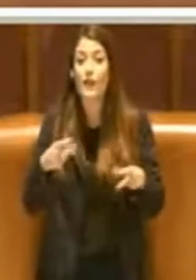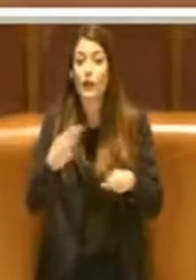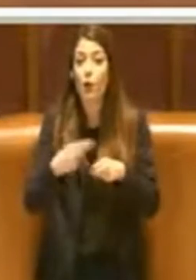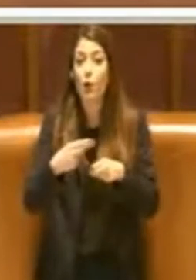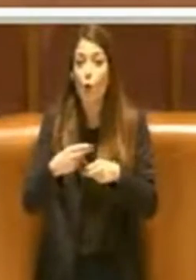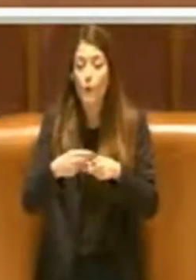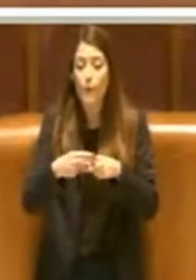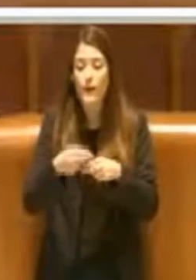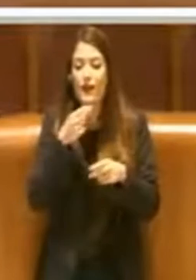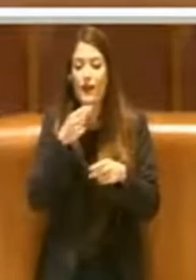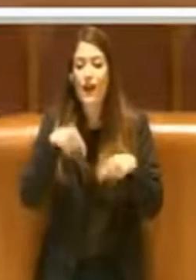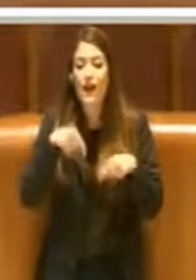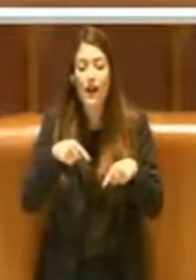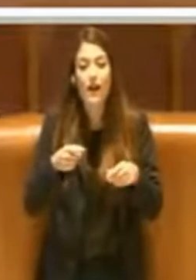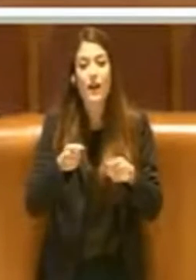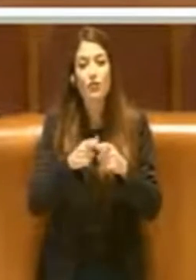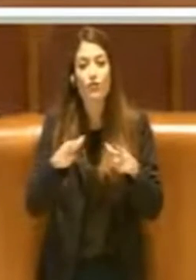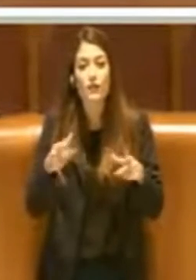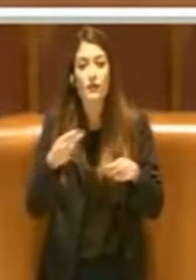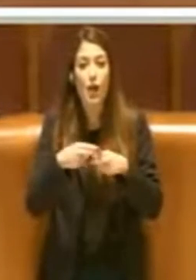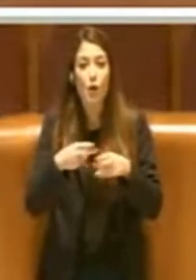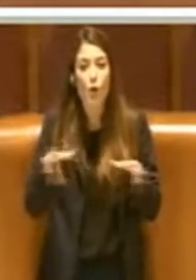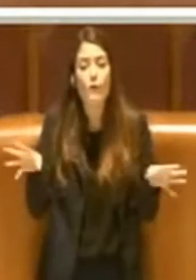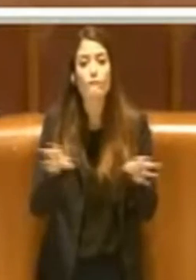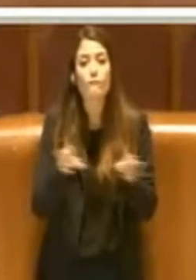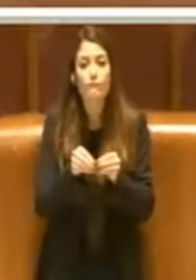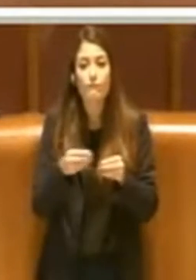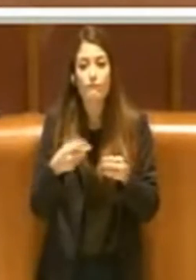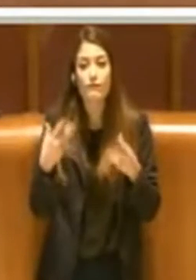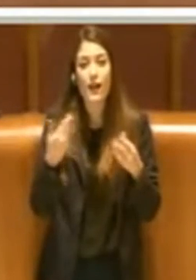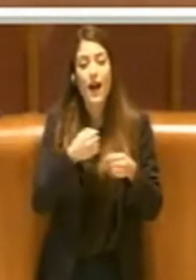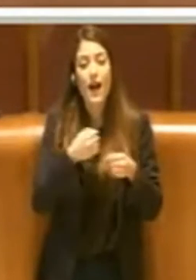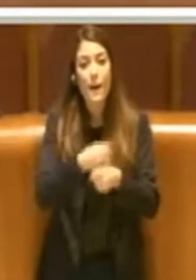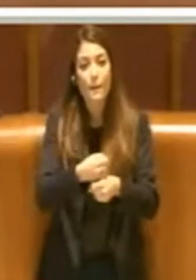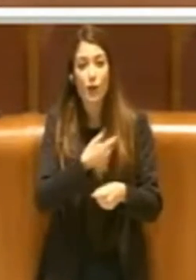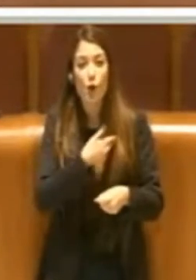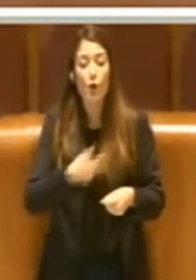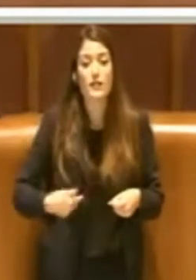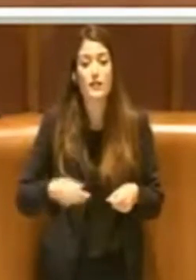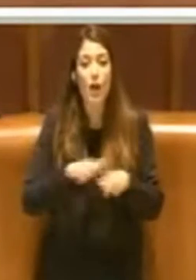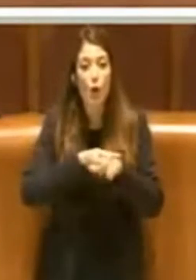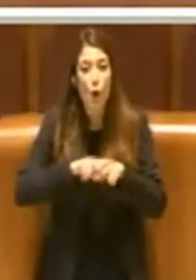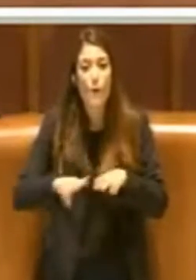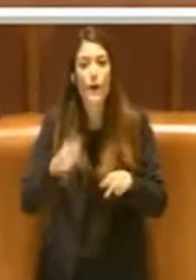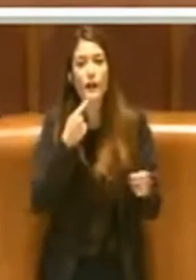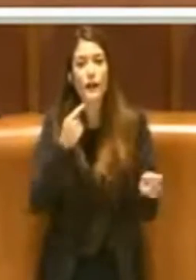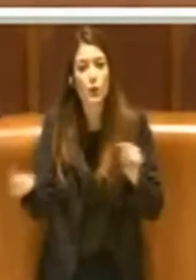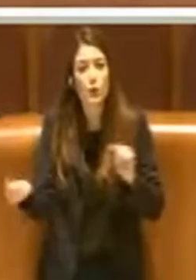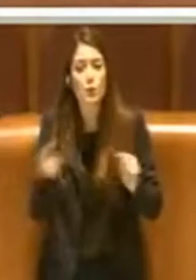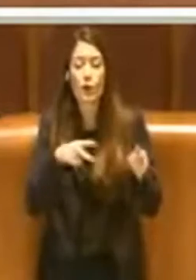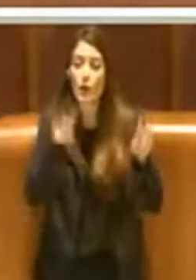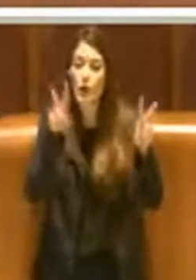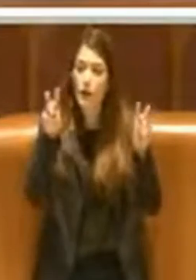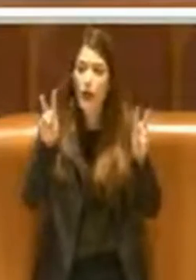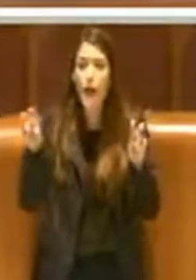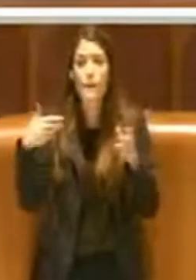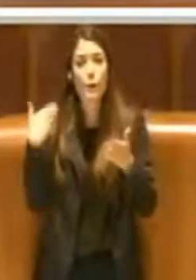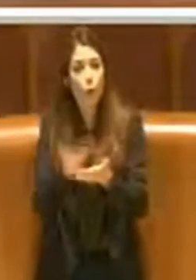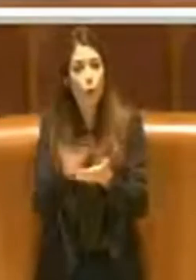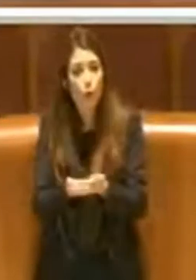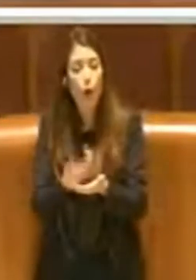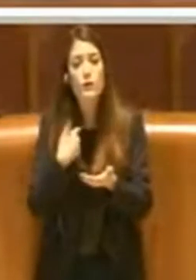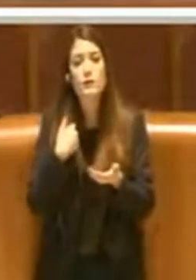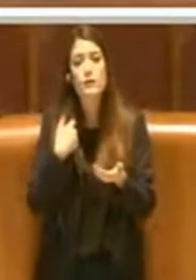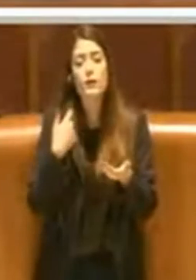oggi è riunita, rappresentata ovviamente dai propri consiglieri comunali, a discutere di temi, proposte, a mettere